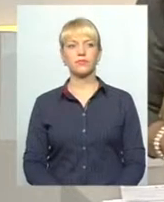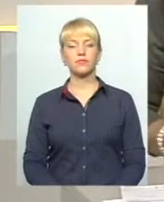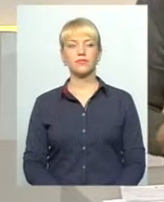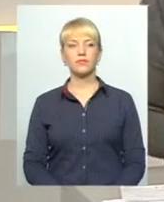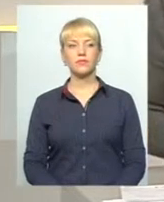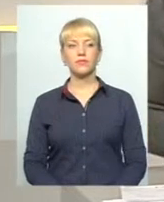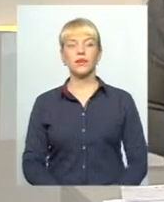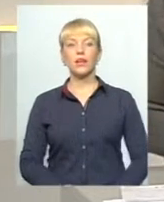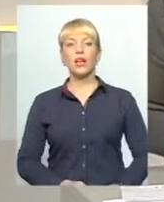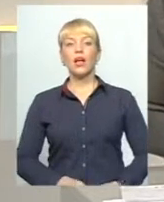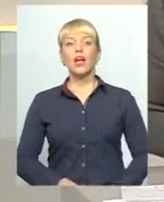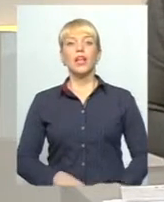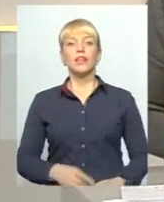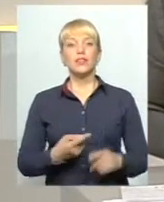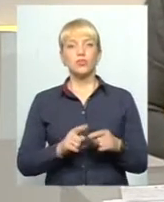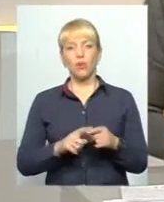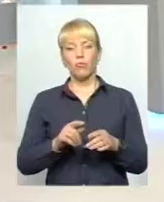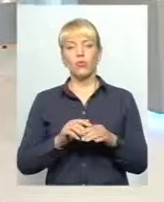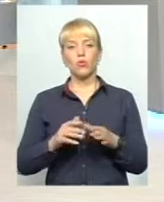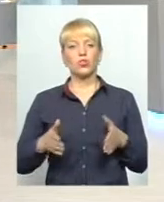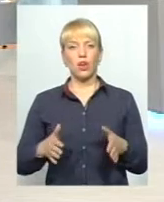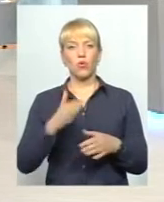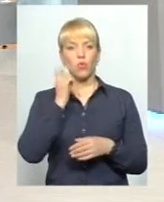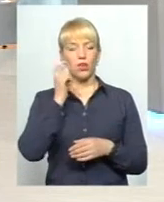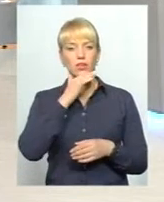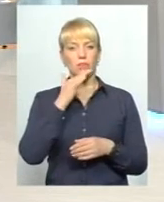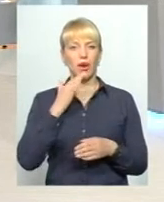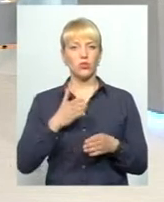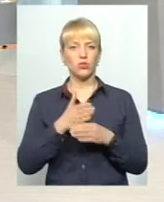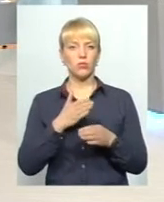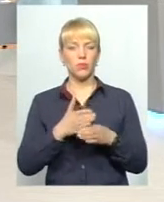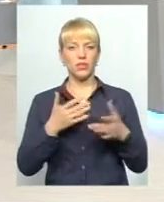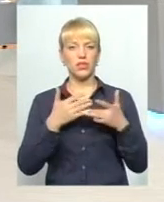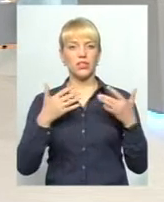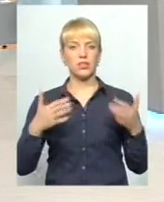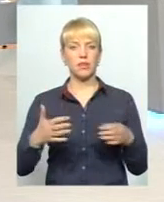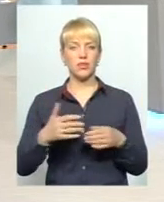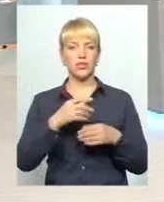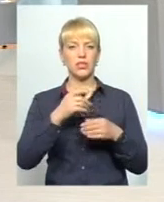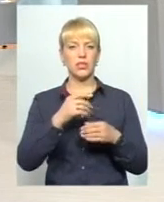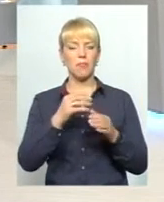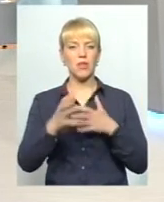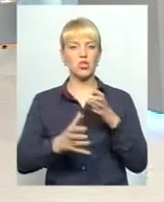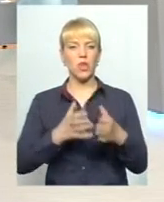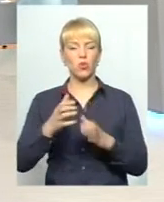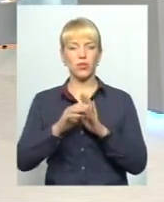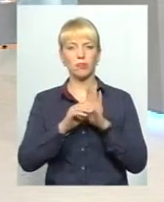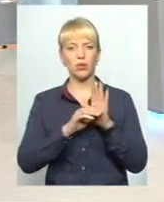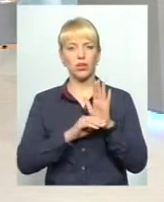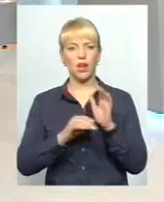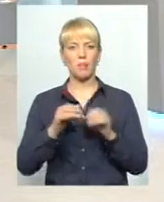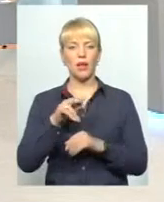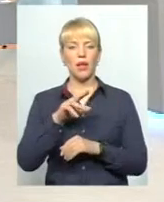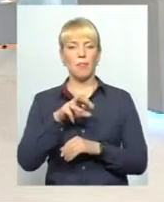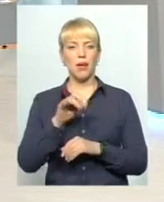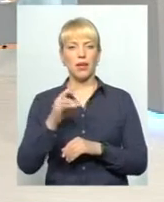Власне, на цьому шляху Україні чимало допомагають різноманітні міжнародні програми. Пані